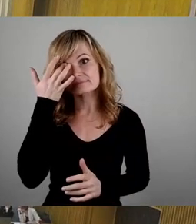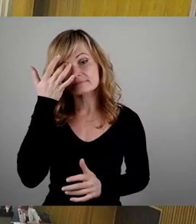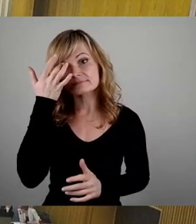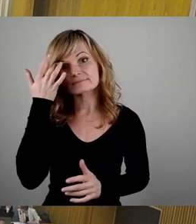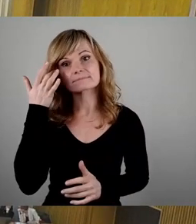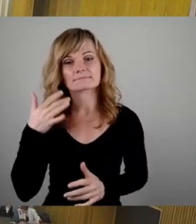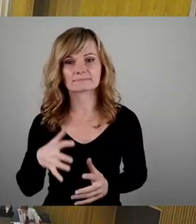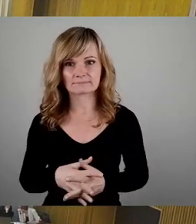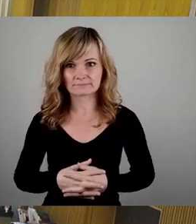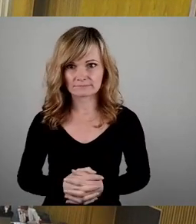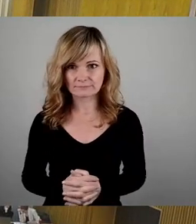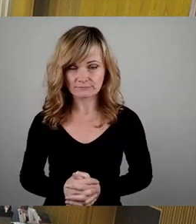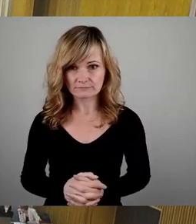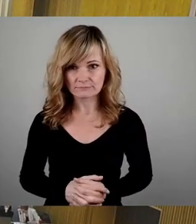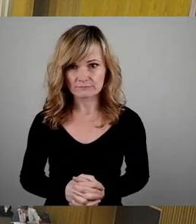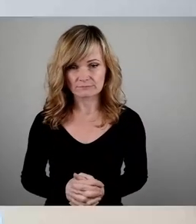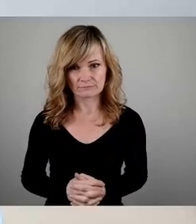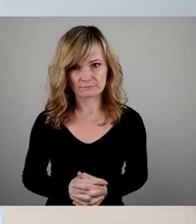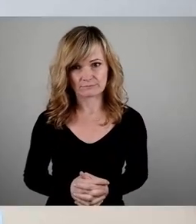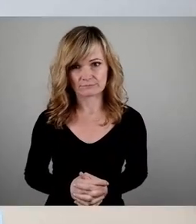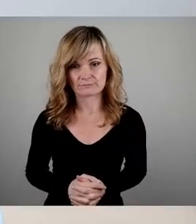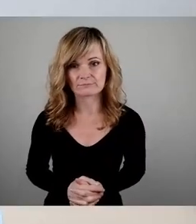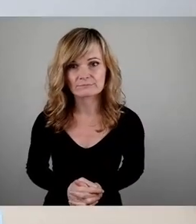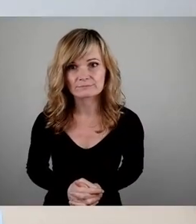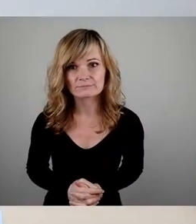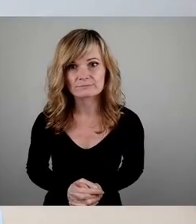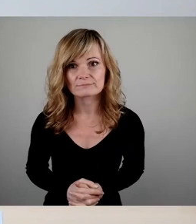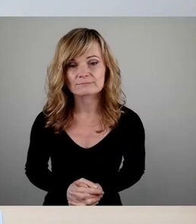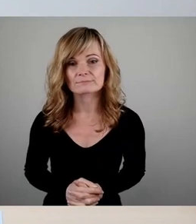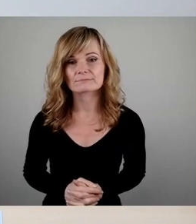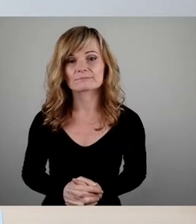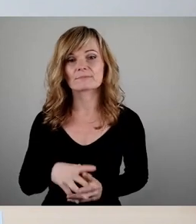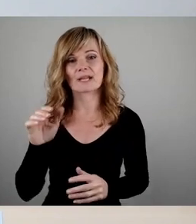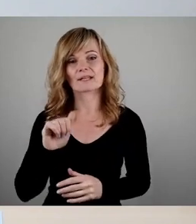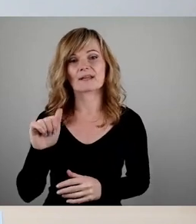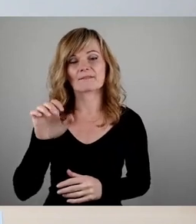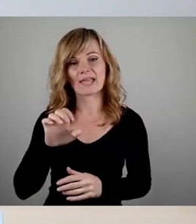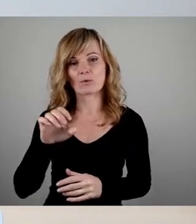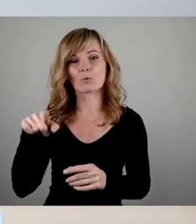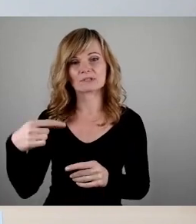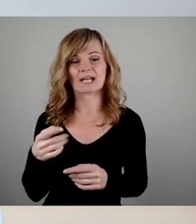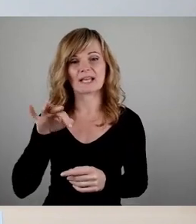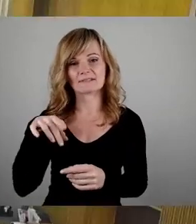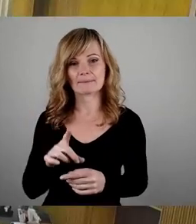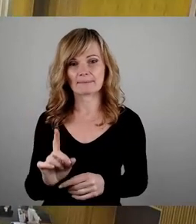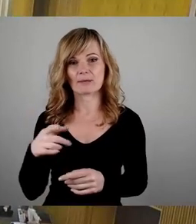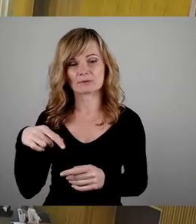Anne-Harno Wenko, danach, falls gewünscht, FDP-Fraktion und danach Freie Wähler-Fraktion.